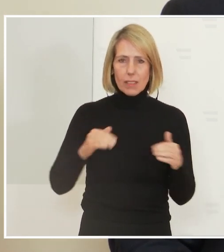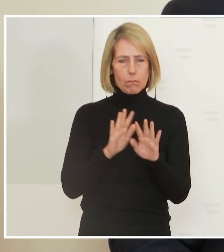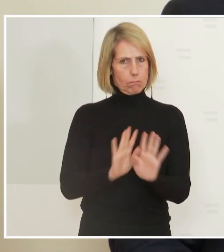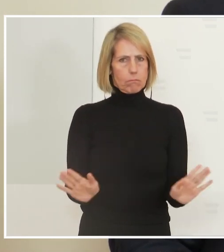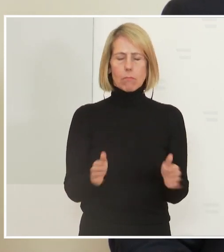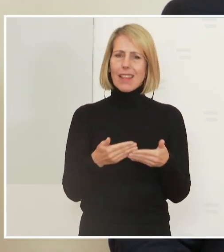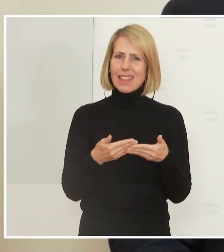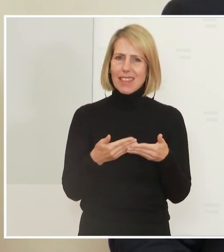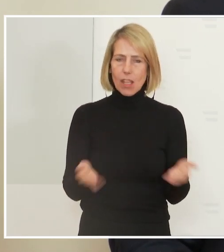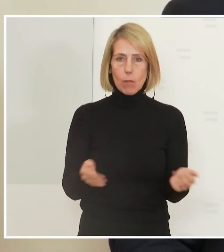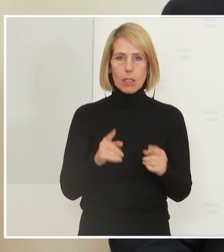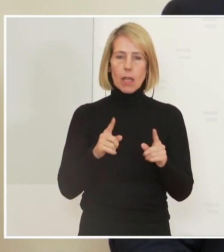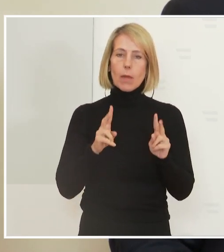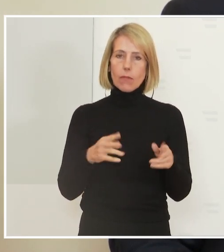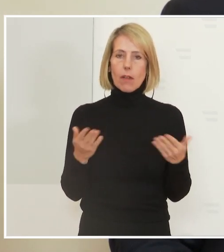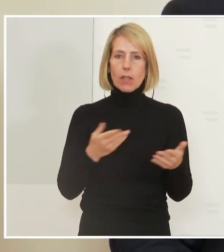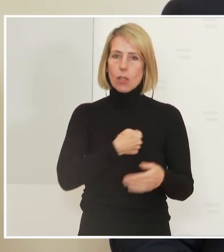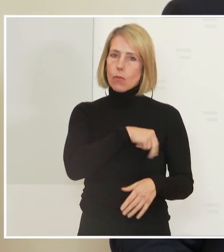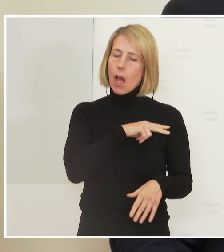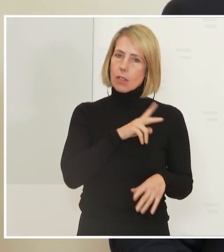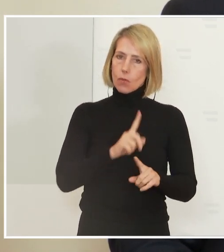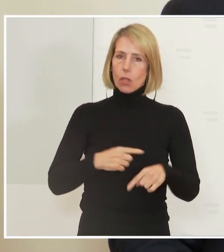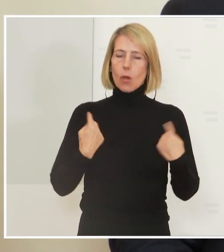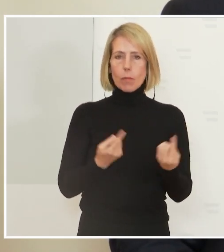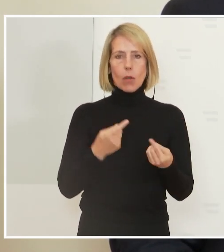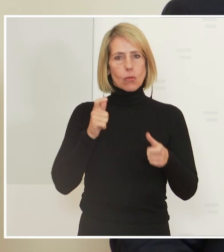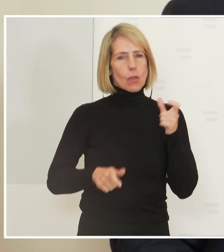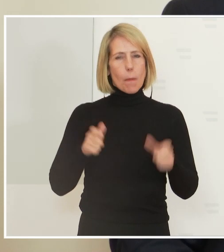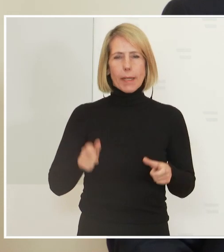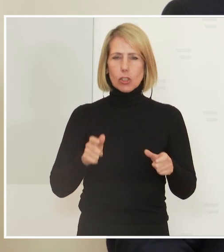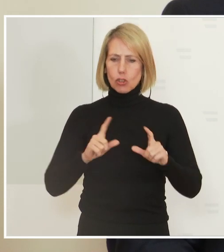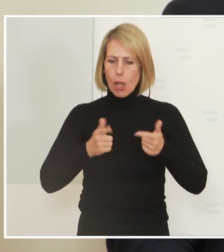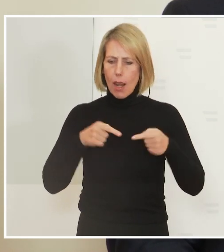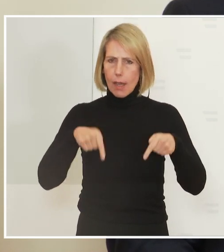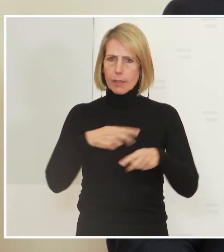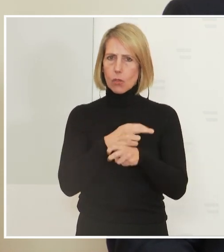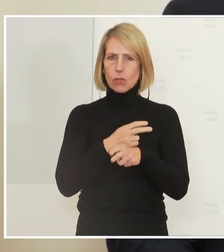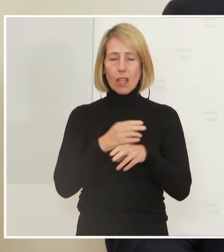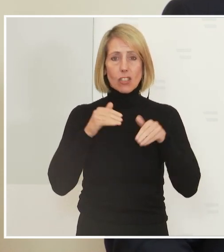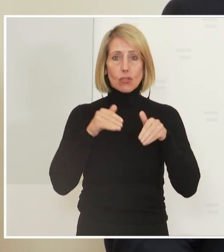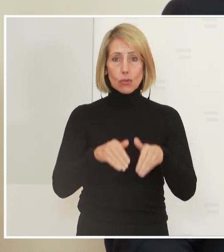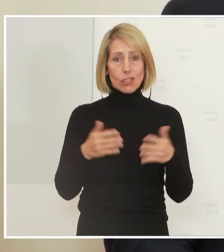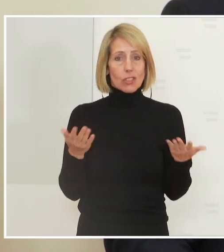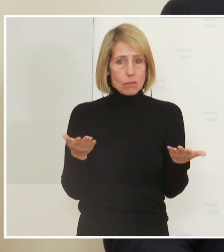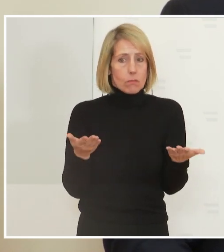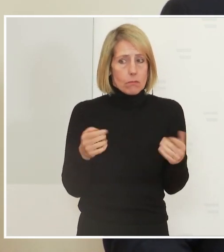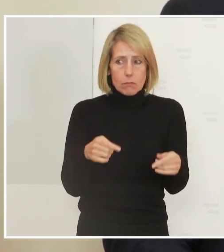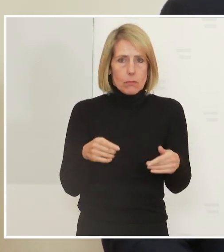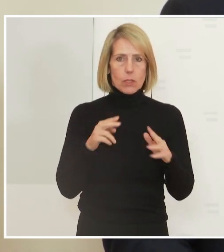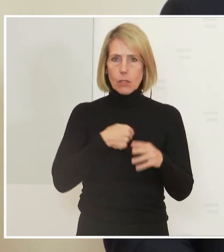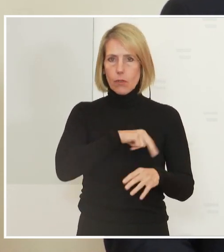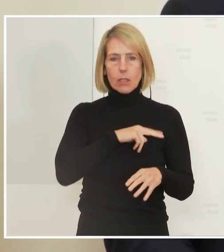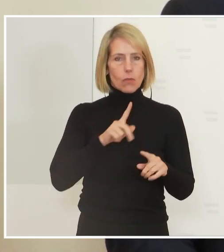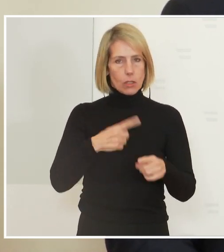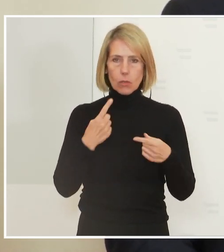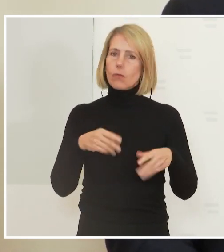ergreifend aber unsere Verantwortung, die Menschen in unserem Land zu schützen. Und wir werden dieser Verantwortung nachkommen und wir